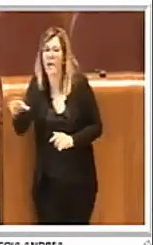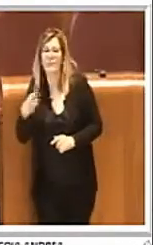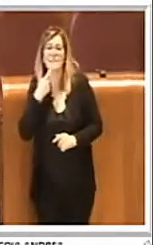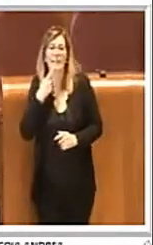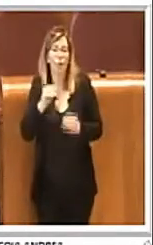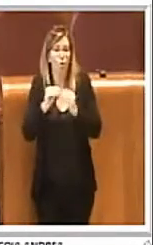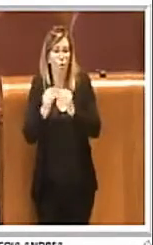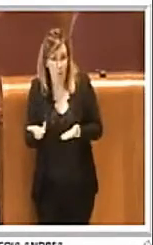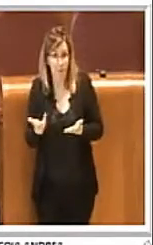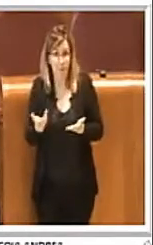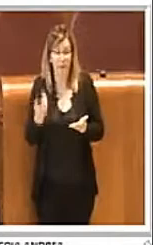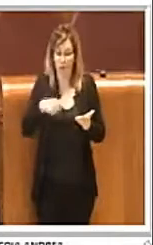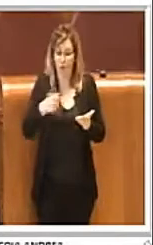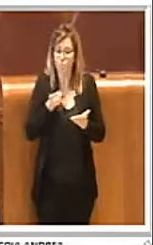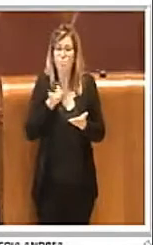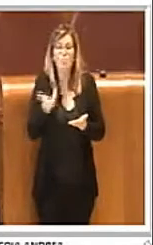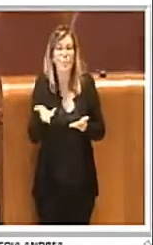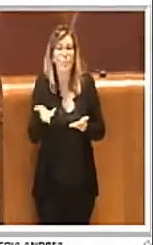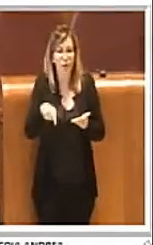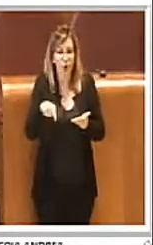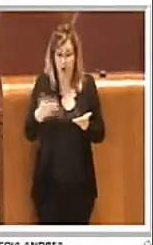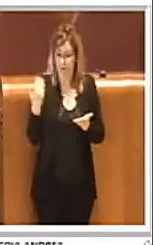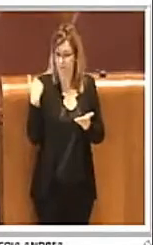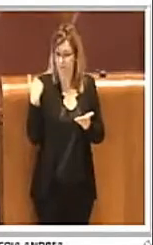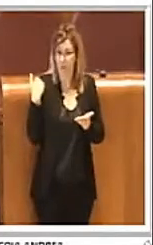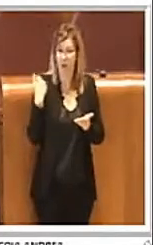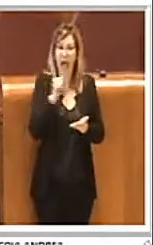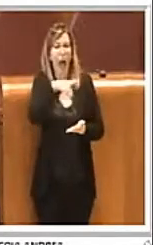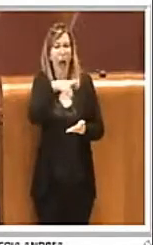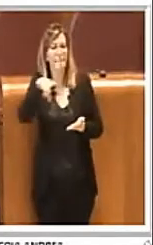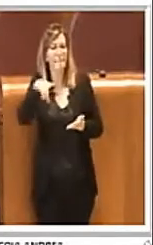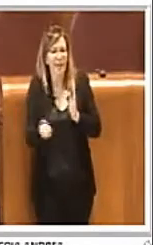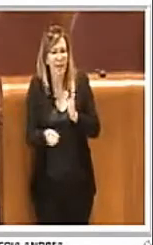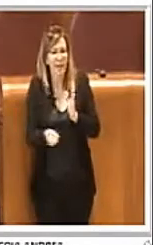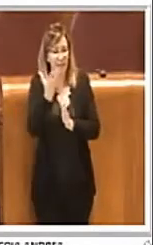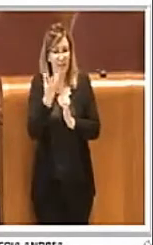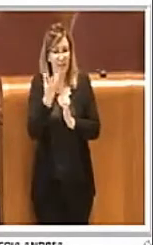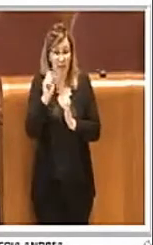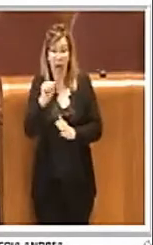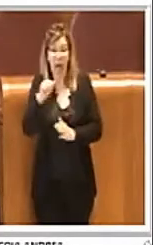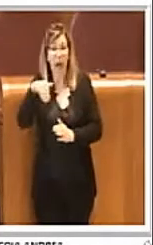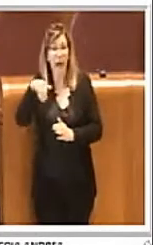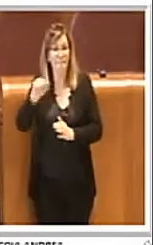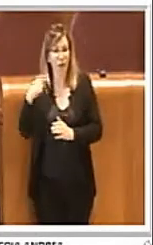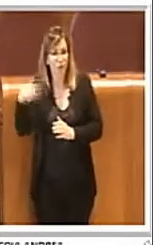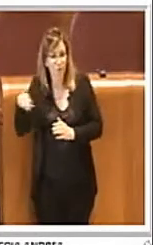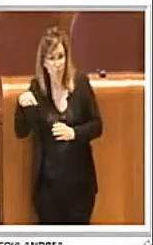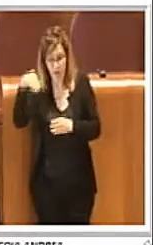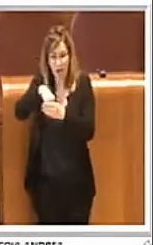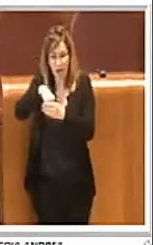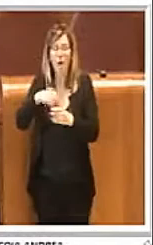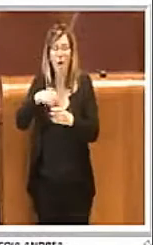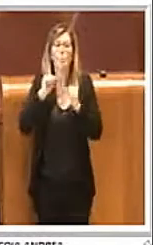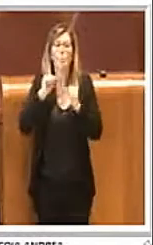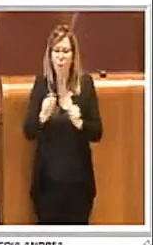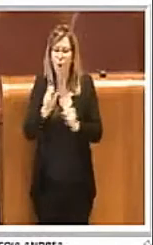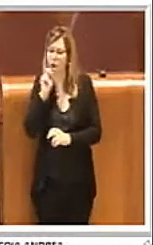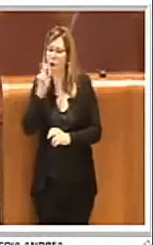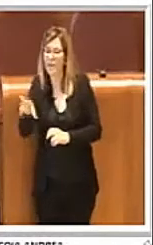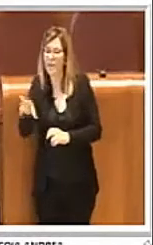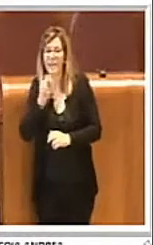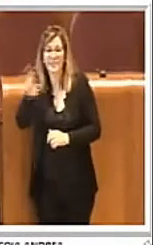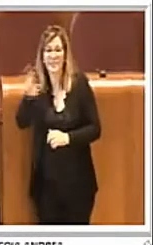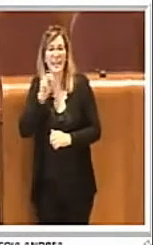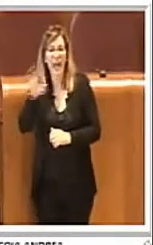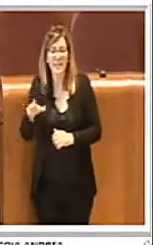grazie all'intervento delle commissioni, è stata attivata un'app presente sull'app di AMA che permette appunto la segnalazione per l'utenza non